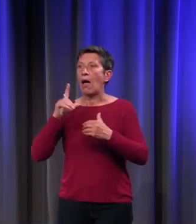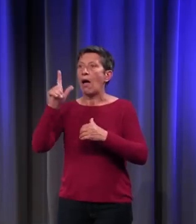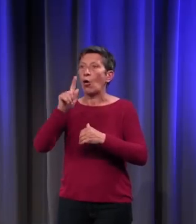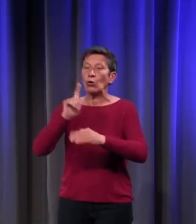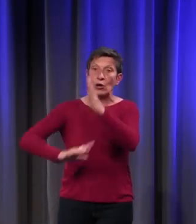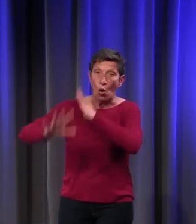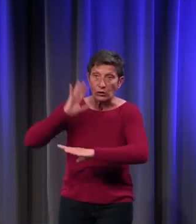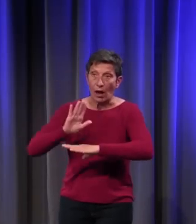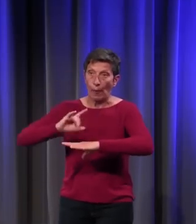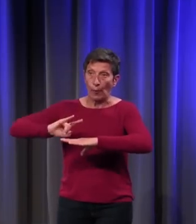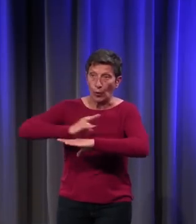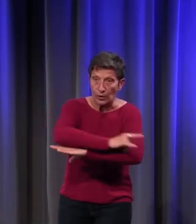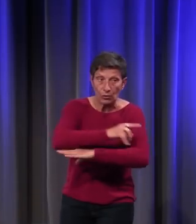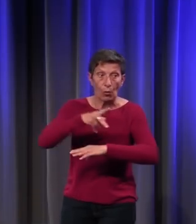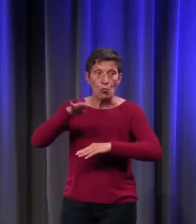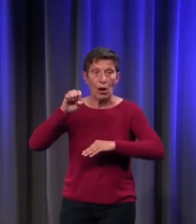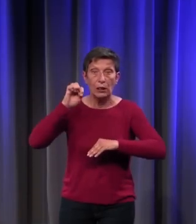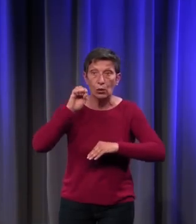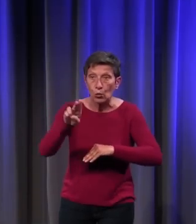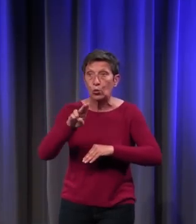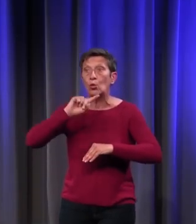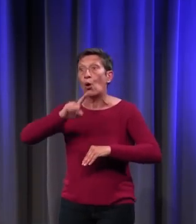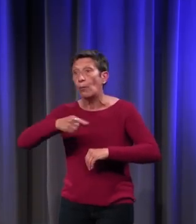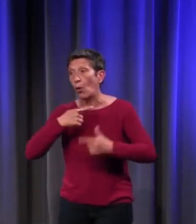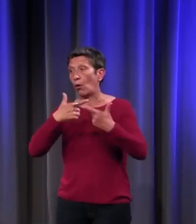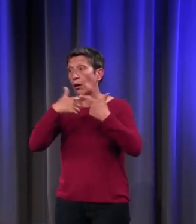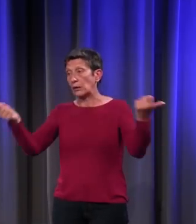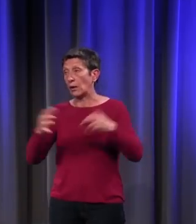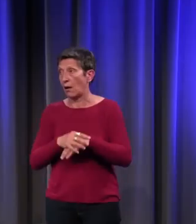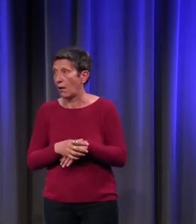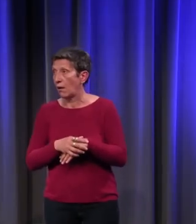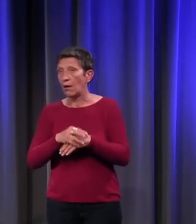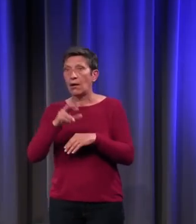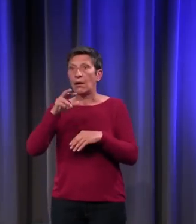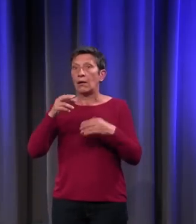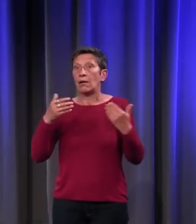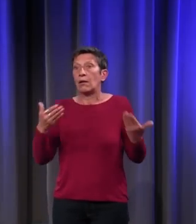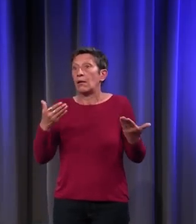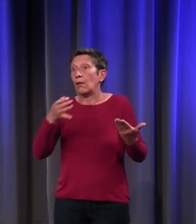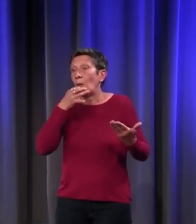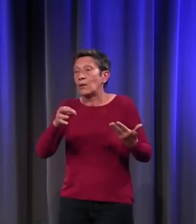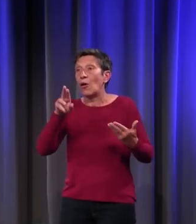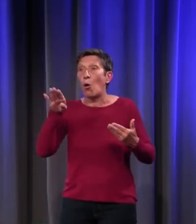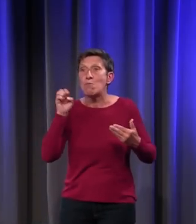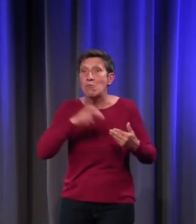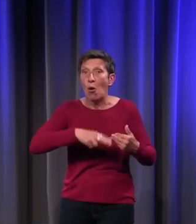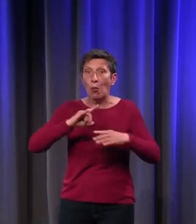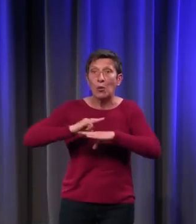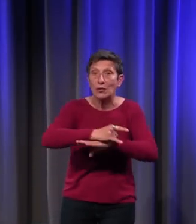bourguignon, poids de vin, normand. Là où on dirait, nous, le roman bourguignon, le roman poids de vin, etc.